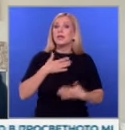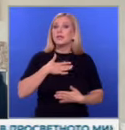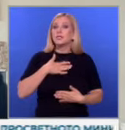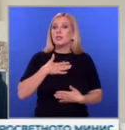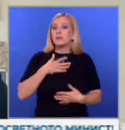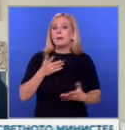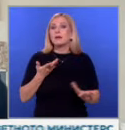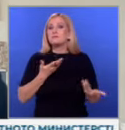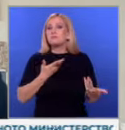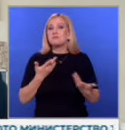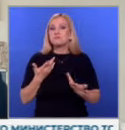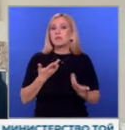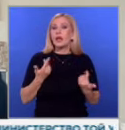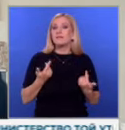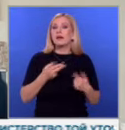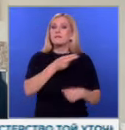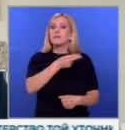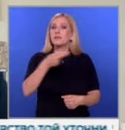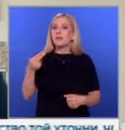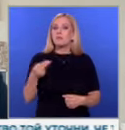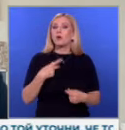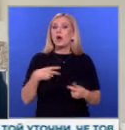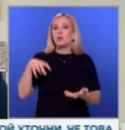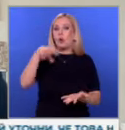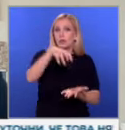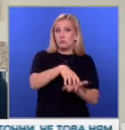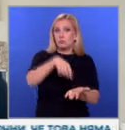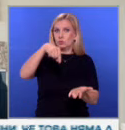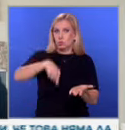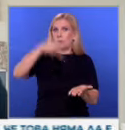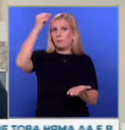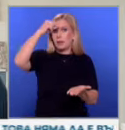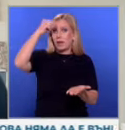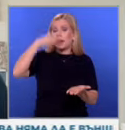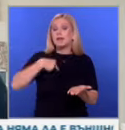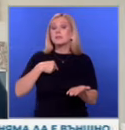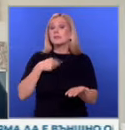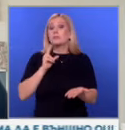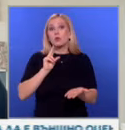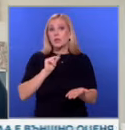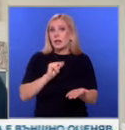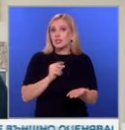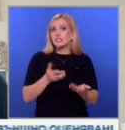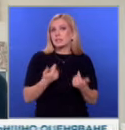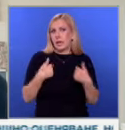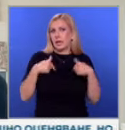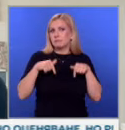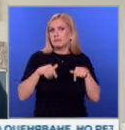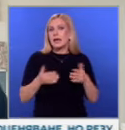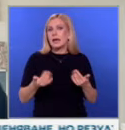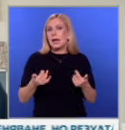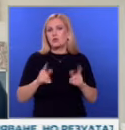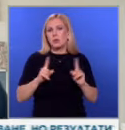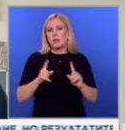някаква компания, която е базирана в България. Сме да твърда, че много рано да кажем дали е